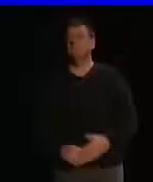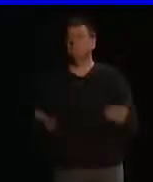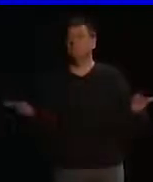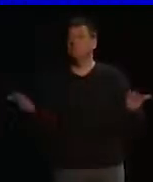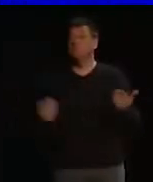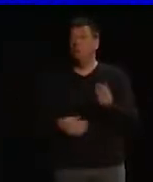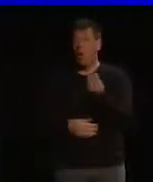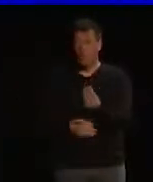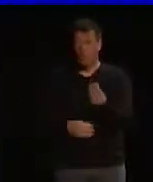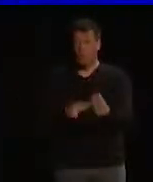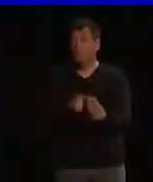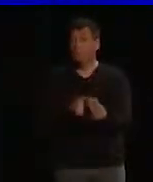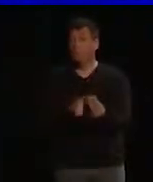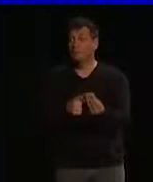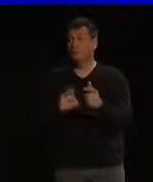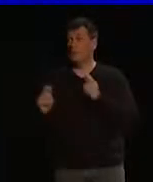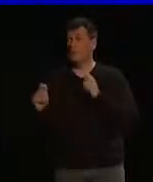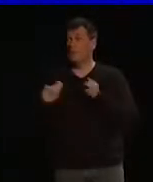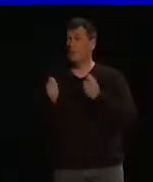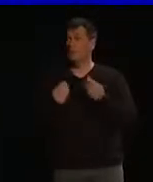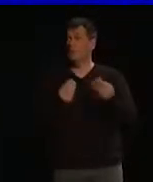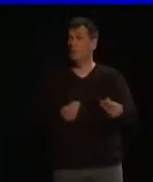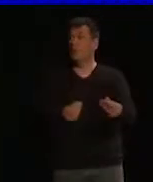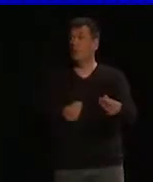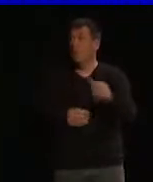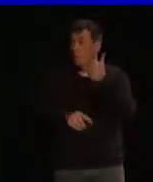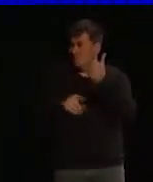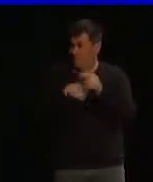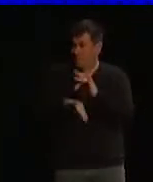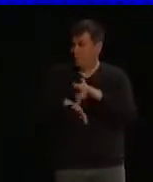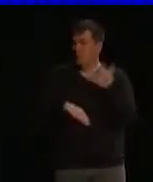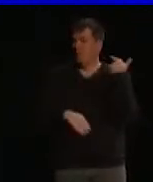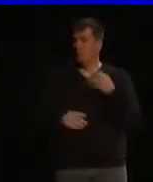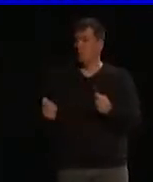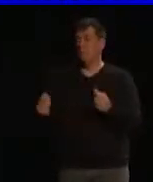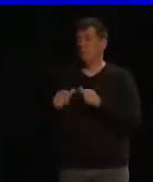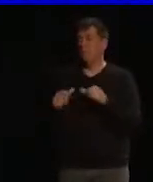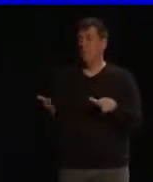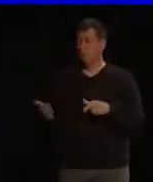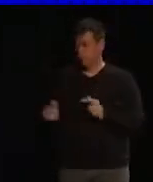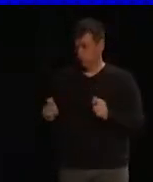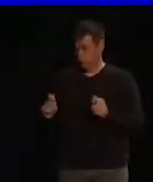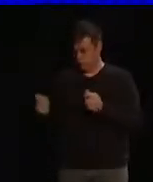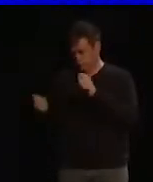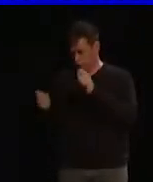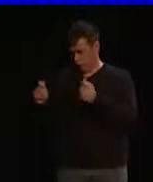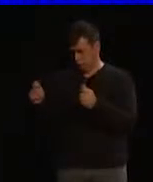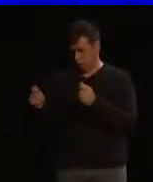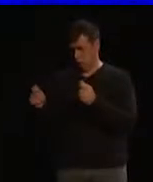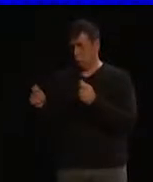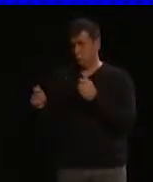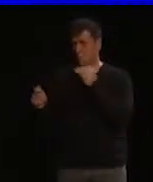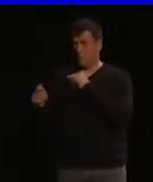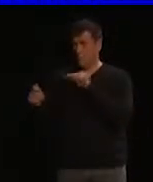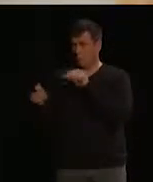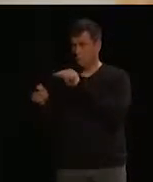Que fait un jeune enfant quand on lui met une tablette dans les mains pour la toute première fois ? Eh bien, très rapidement, il fait